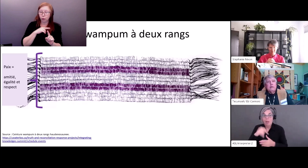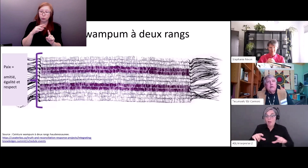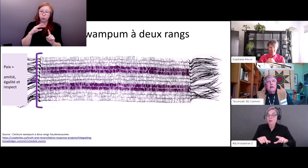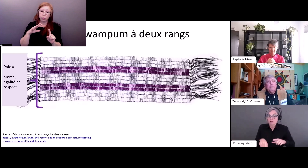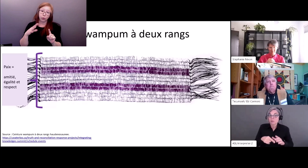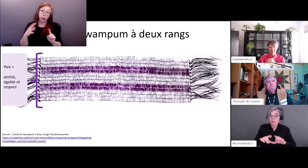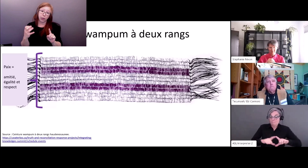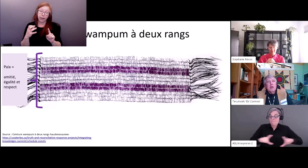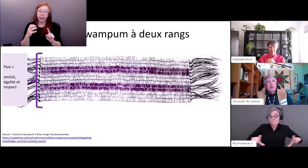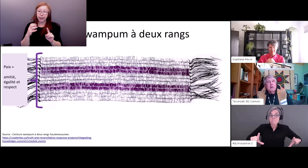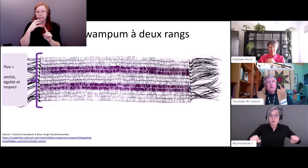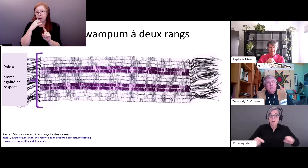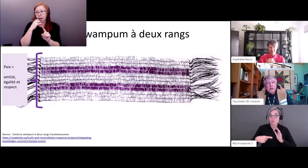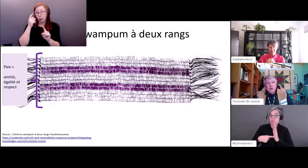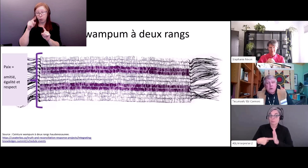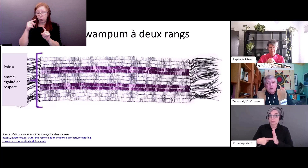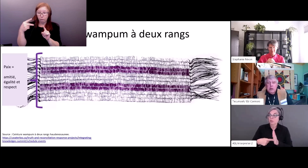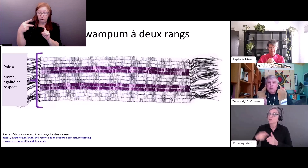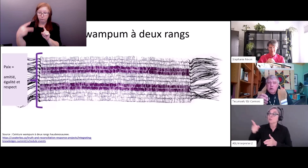moment-là